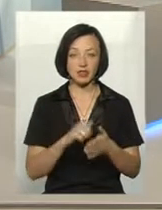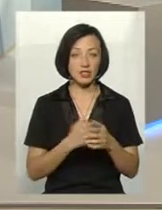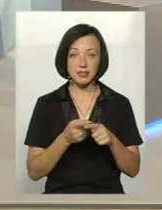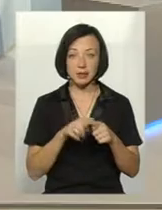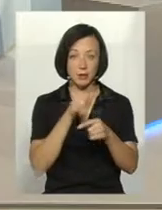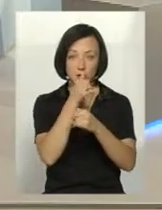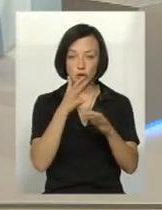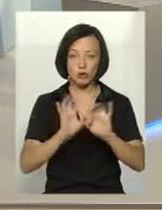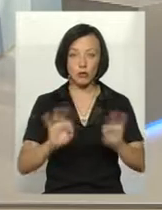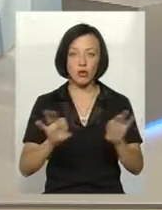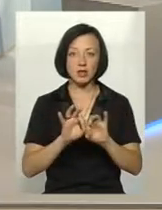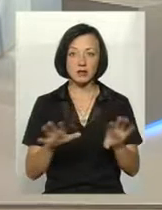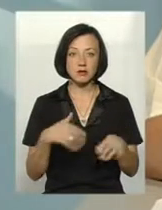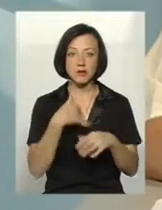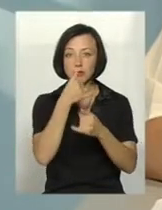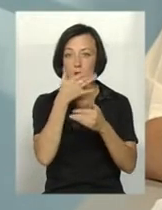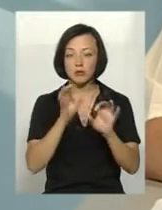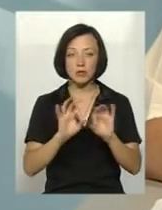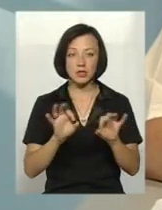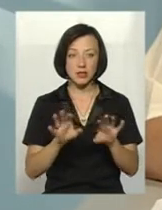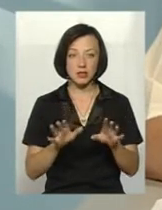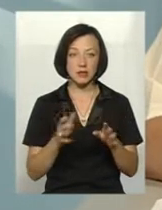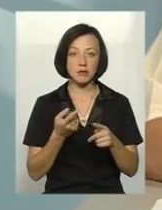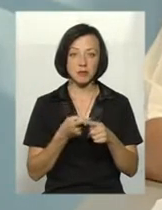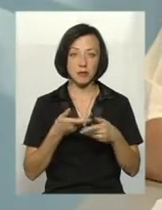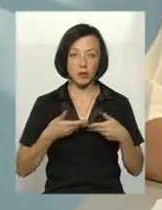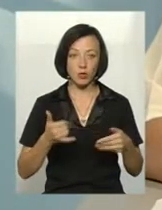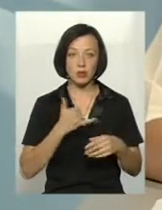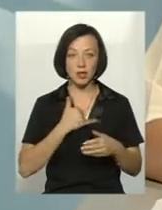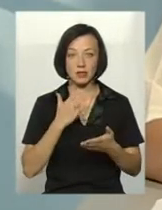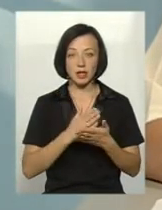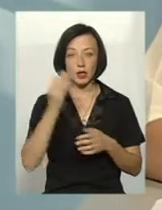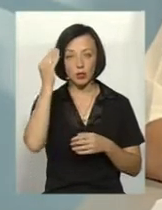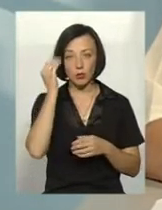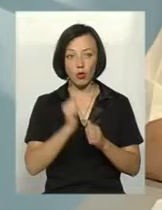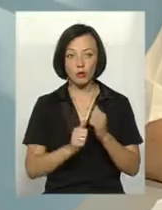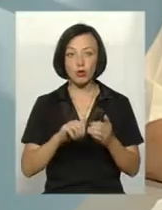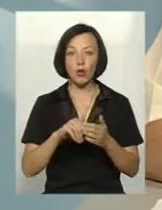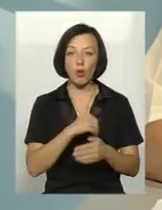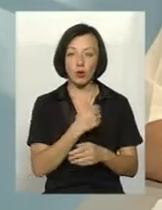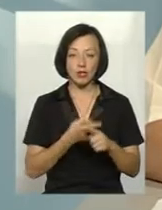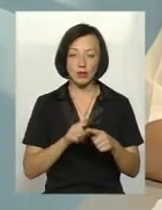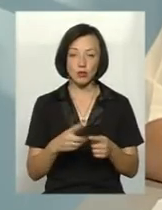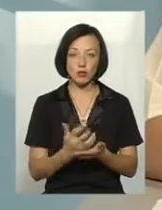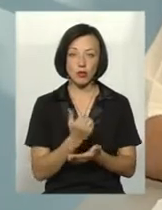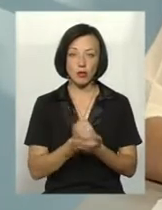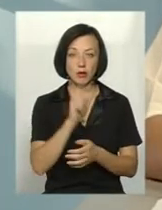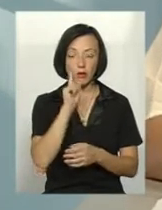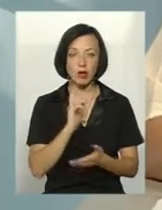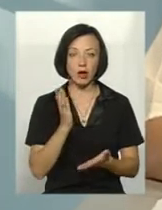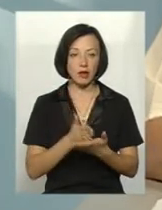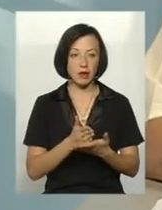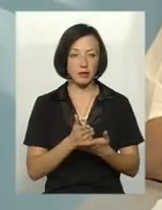ми не можемо пояснити, не то, що не можемо пояснити. У нас є думка, що кожен хоче на цьому заробити, поки є,